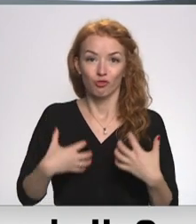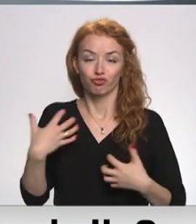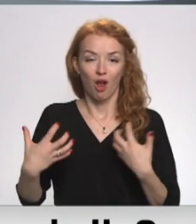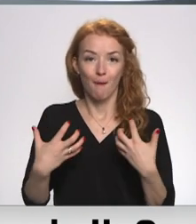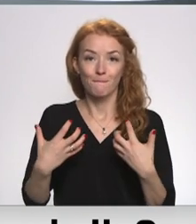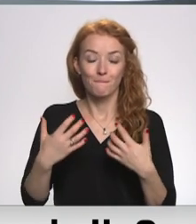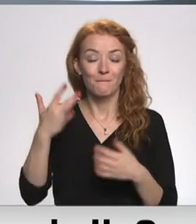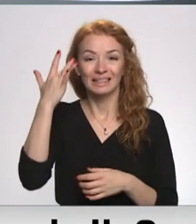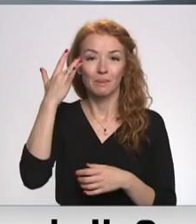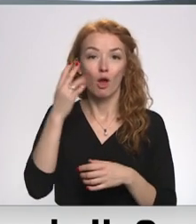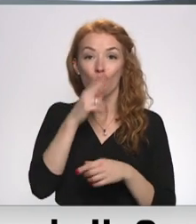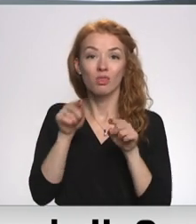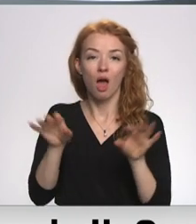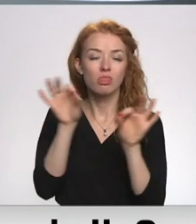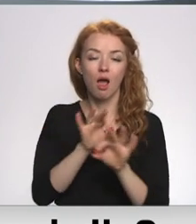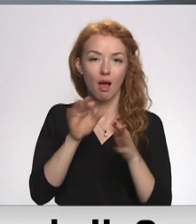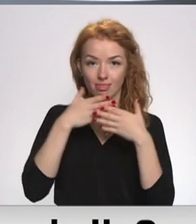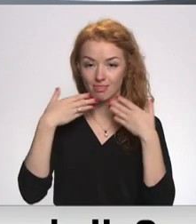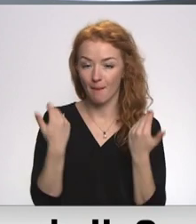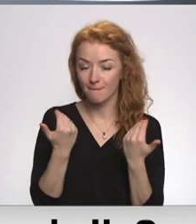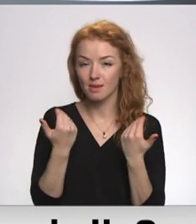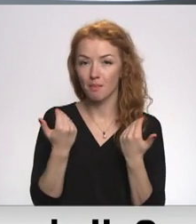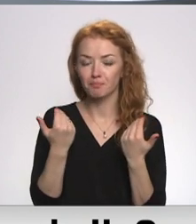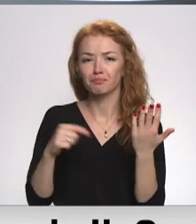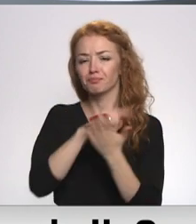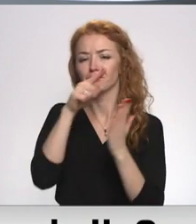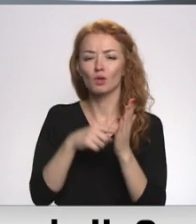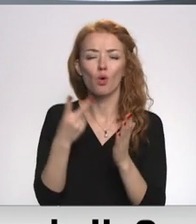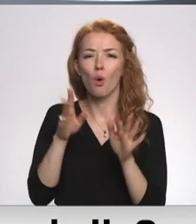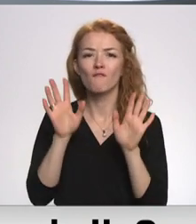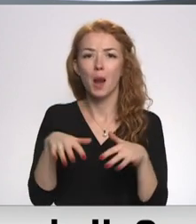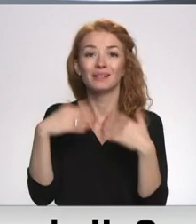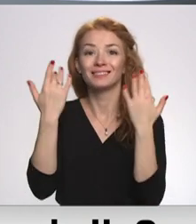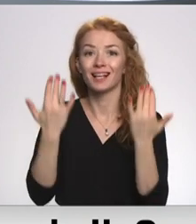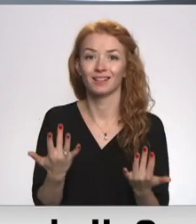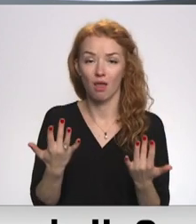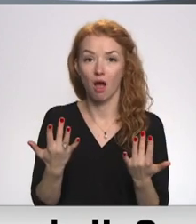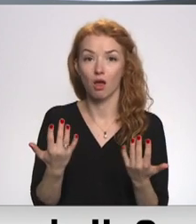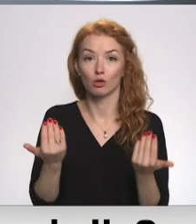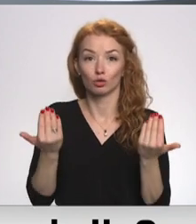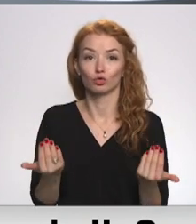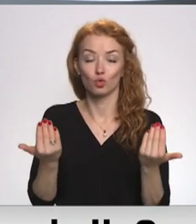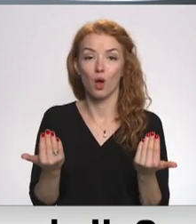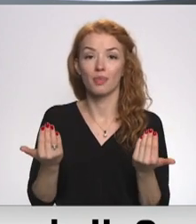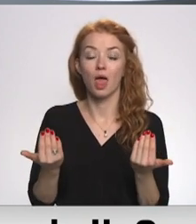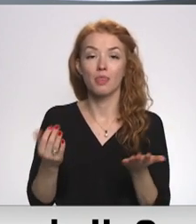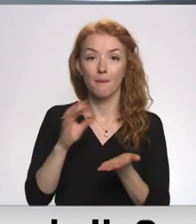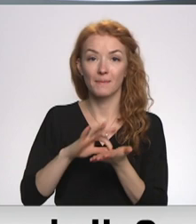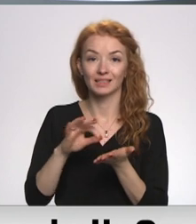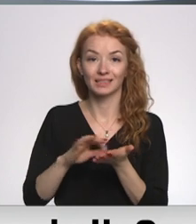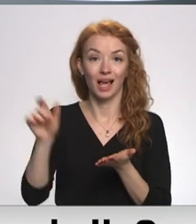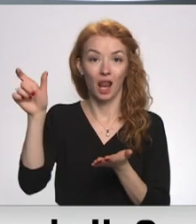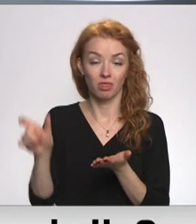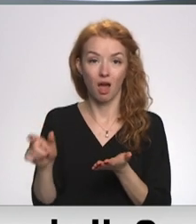nekā no tā nebija. Bet, ko mēs no šiem mājieniem varam secināt? Šodien Kremļa pressekretārs Dmitijs Peskovs